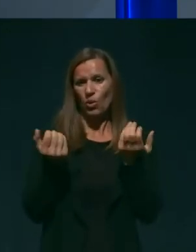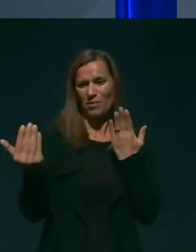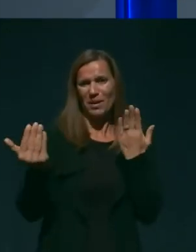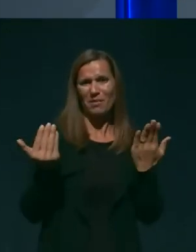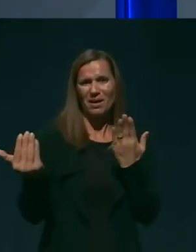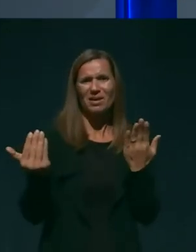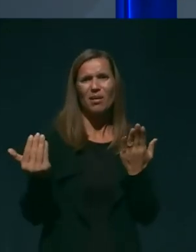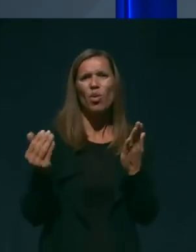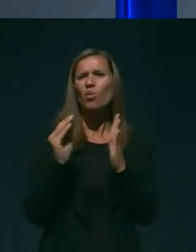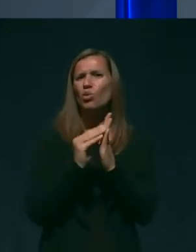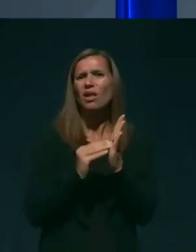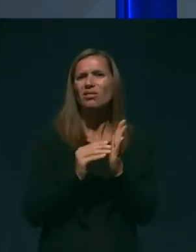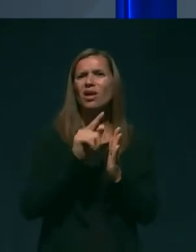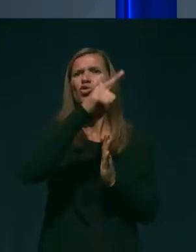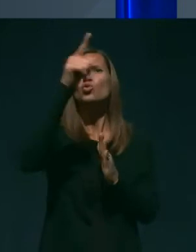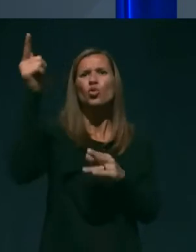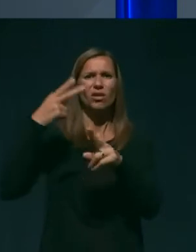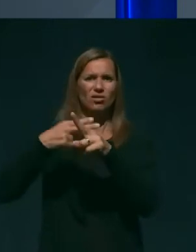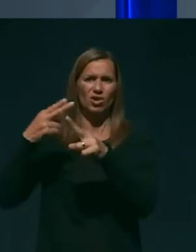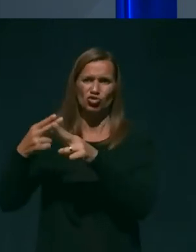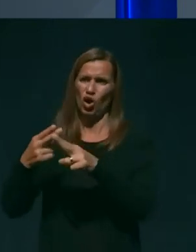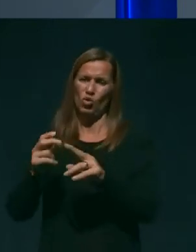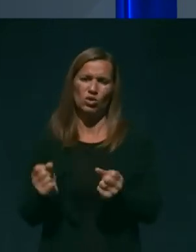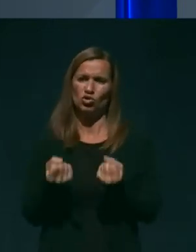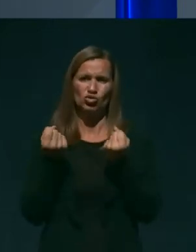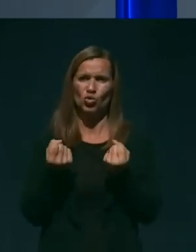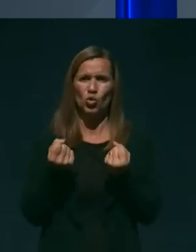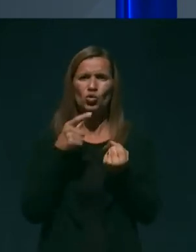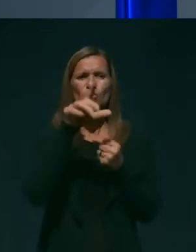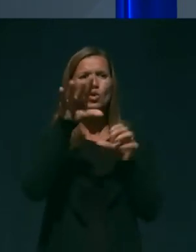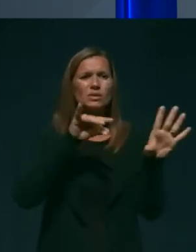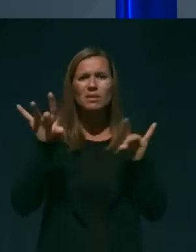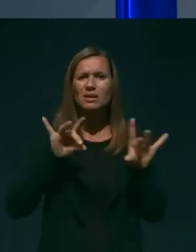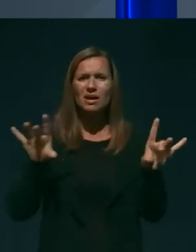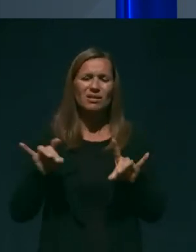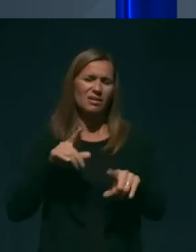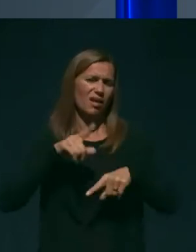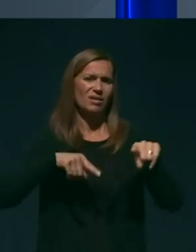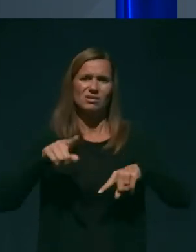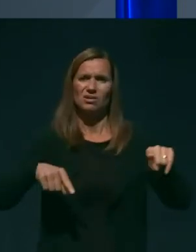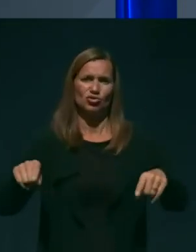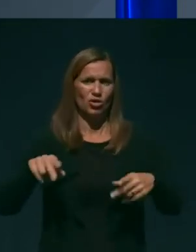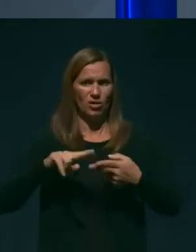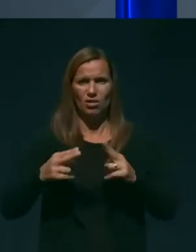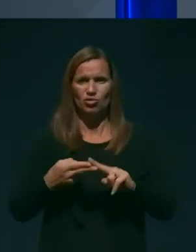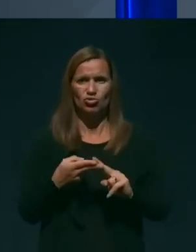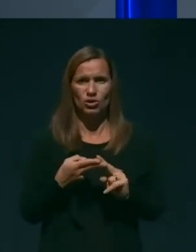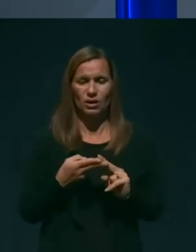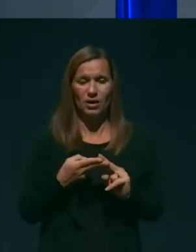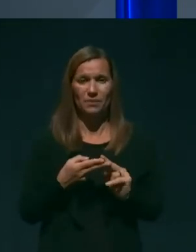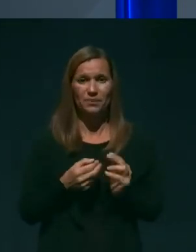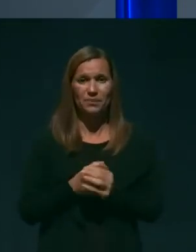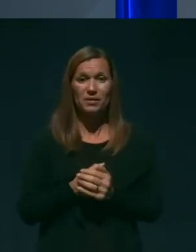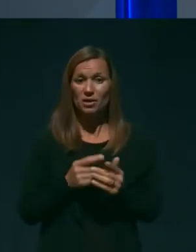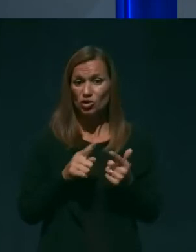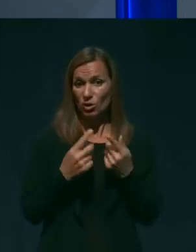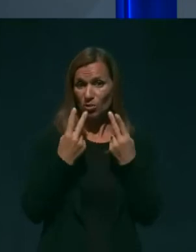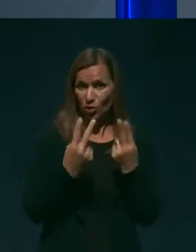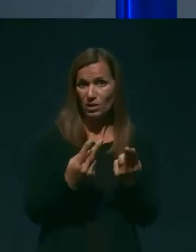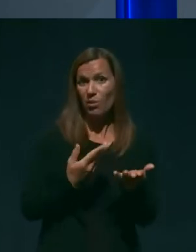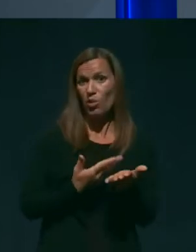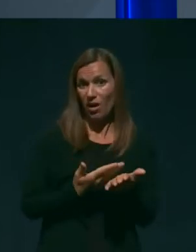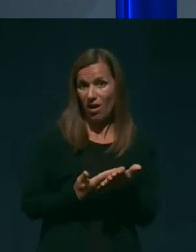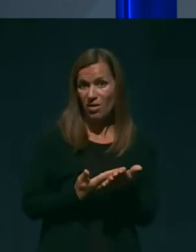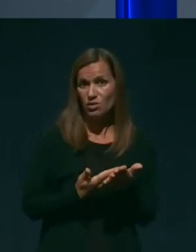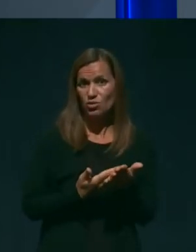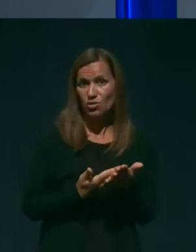različnih držav, ker so zbirani na zelo različen način. In če gledamo realno, tudi